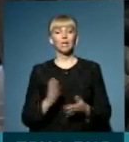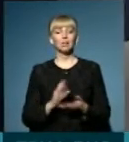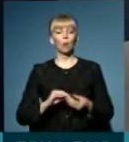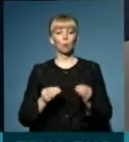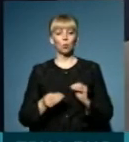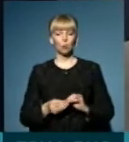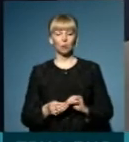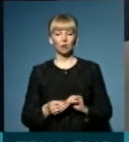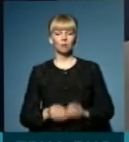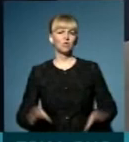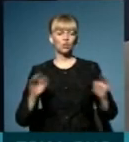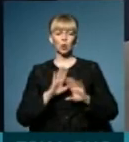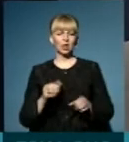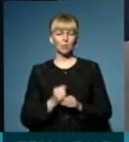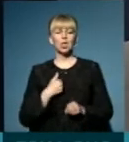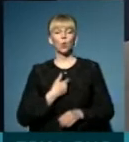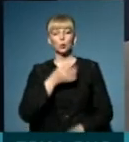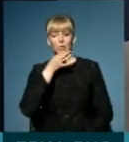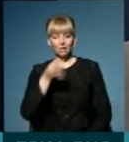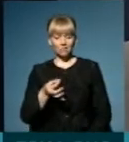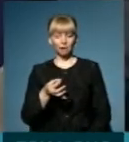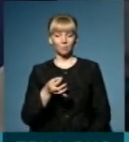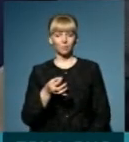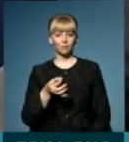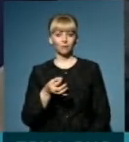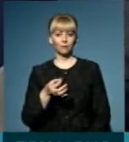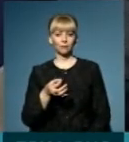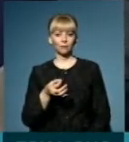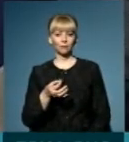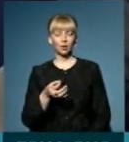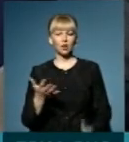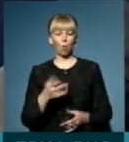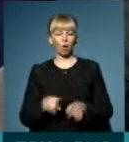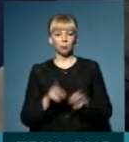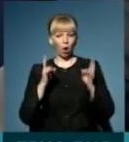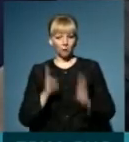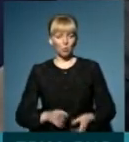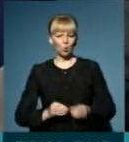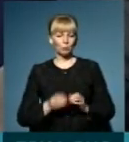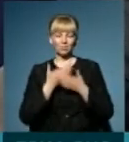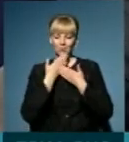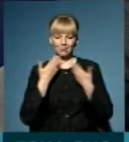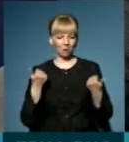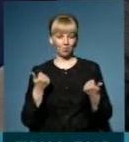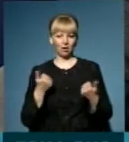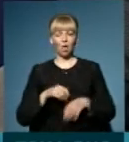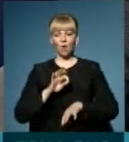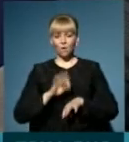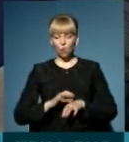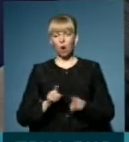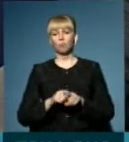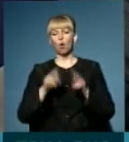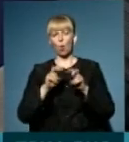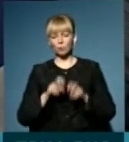проблема із кадром і робити. Я хочу наголосити, що якоїсь катастрофічної проблеми немає. Хворі, як